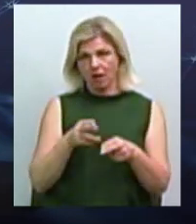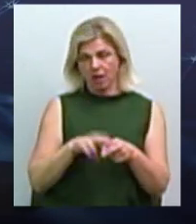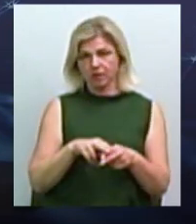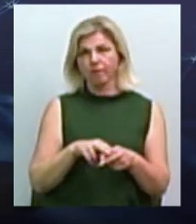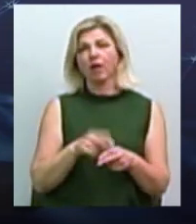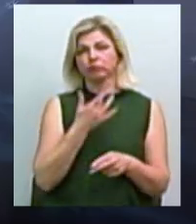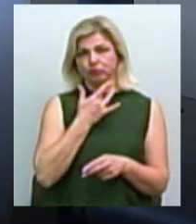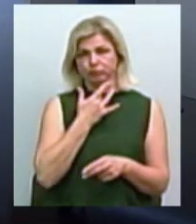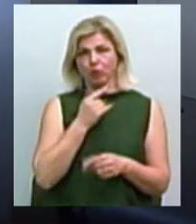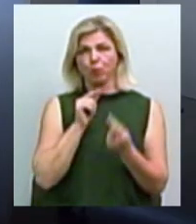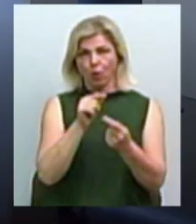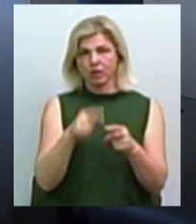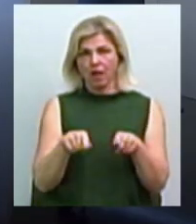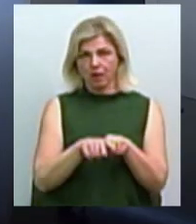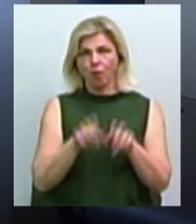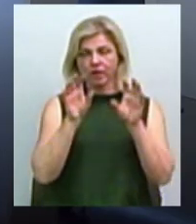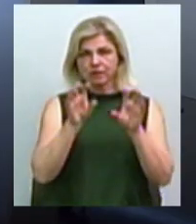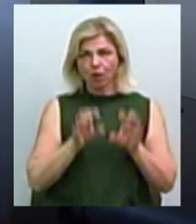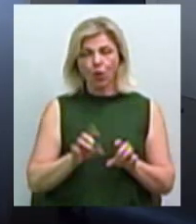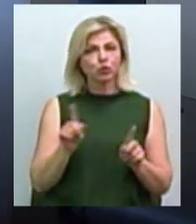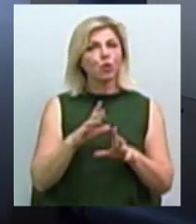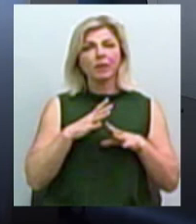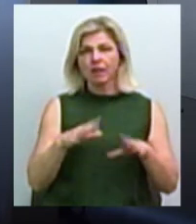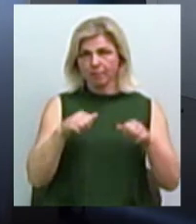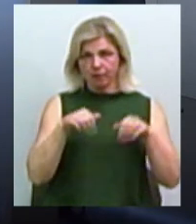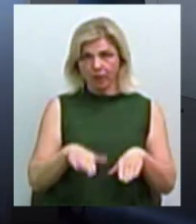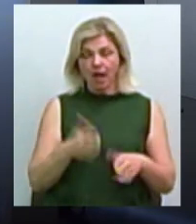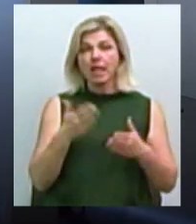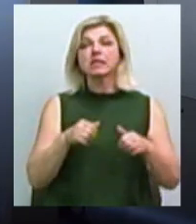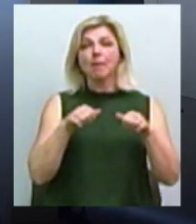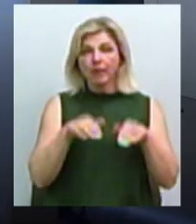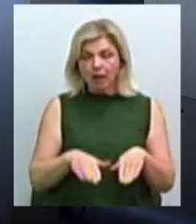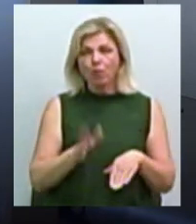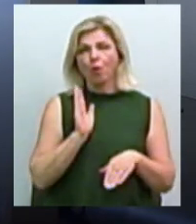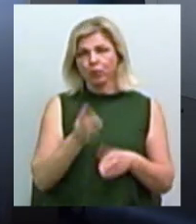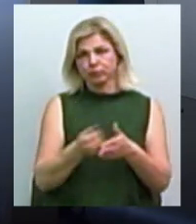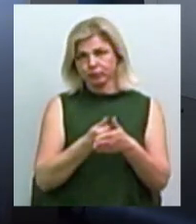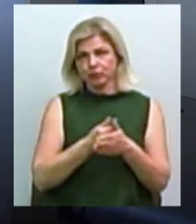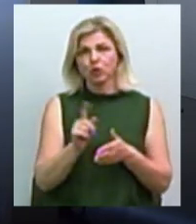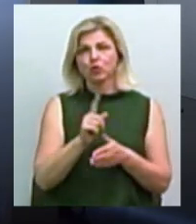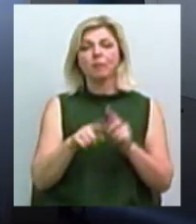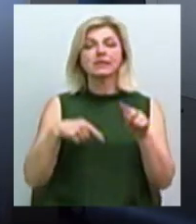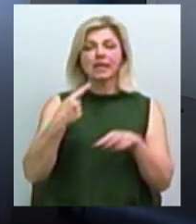протестуємо і будемо робити все, щоб він не вступив в силу. Навіть якщо його і приймуть, то будемо вживати заходів, щоб на сліду, чому засідні відміняли.